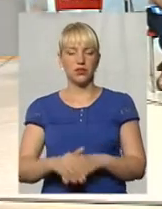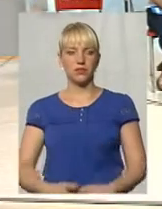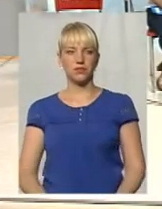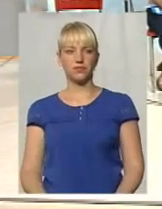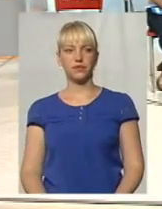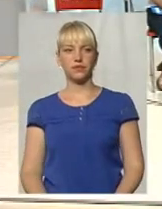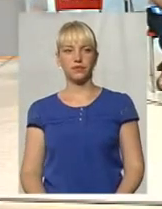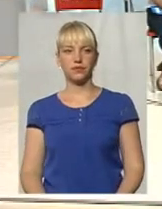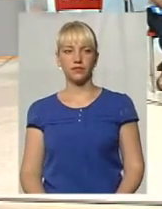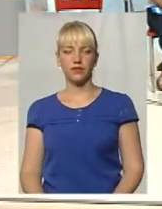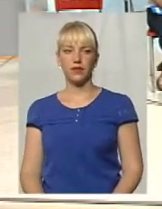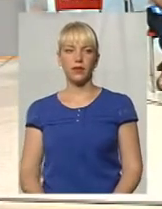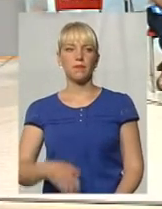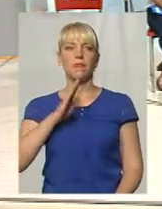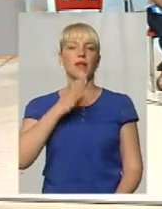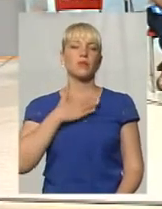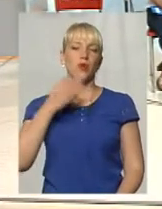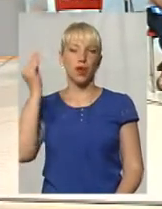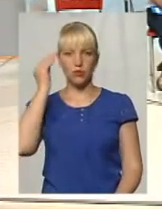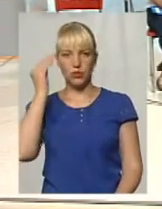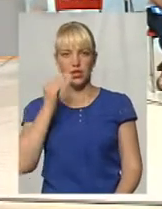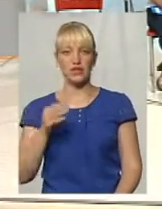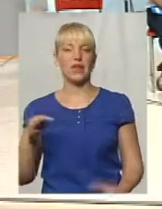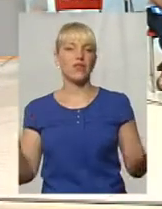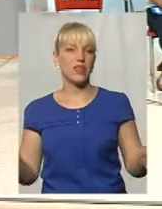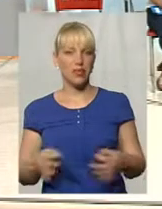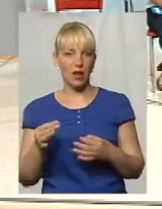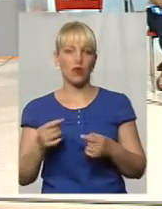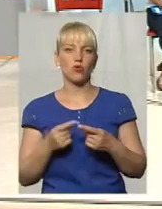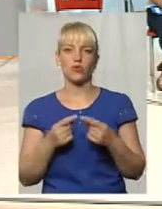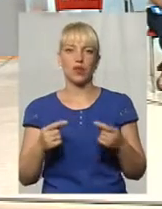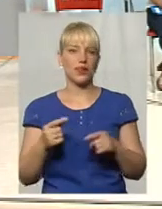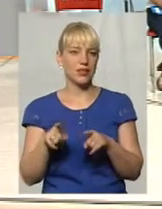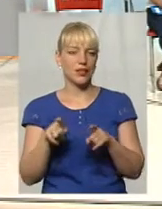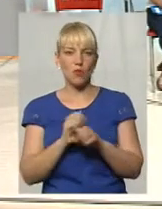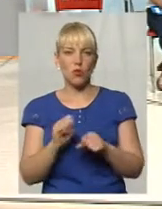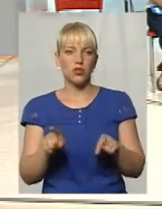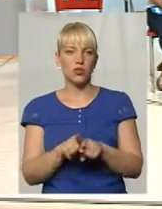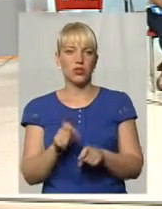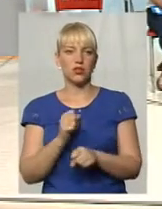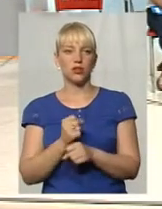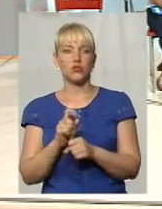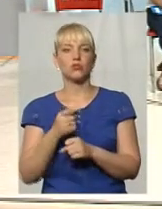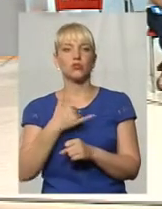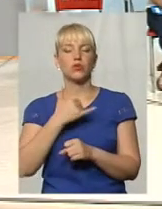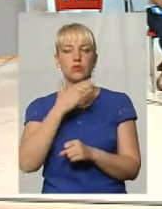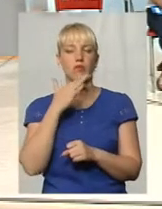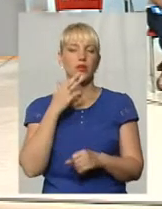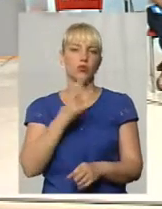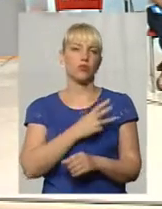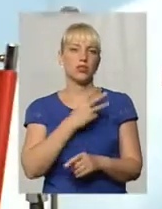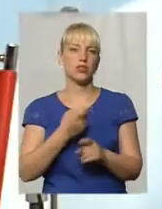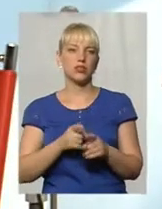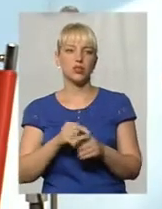ваша позиція? Моя позиція, звичайно, в жодному разі такі речі не можна робити, тому що у нас багато бажаючих буде це